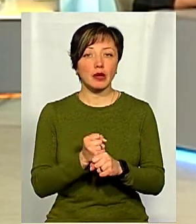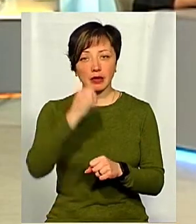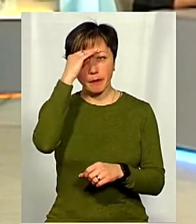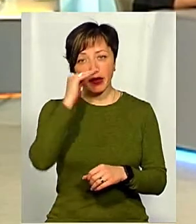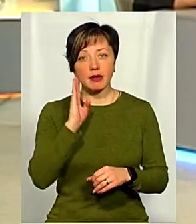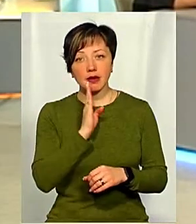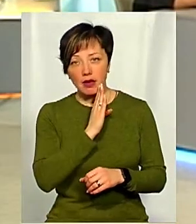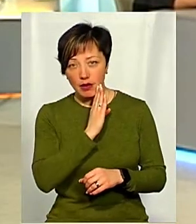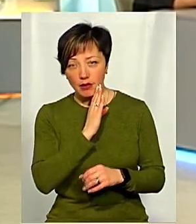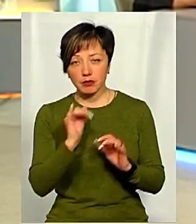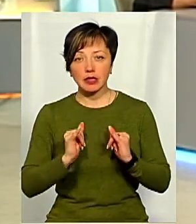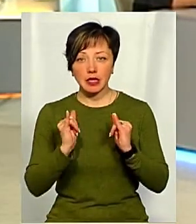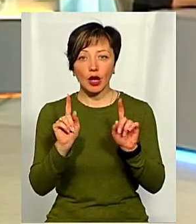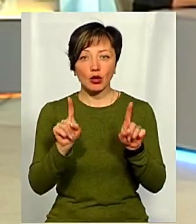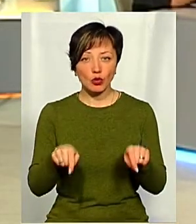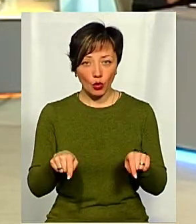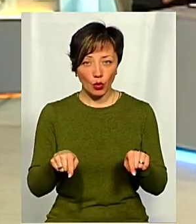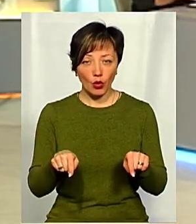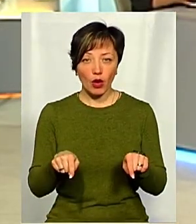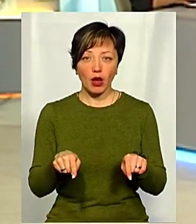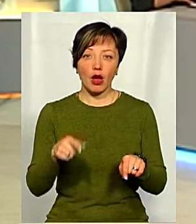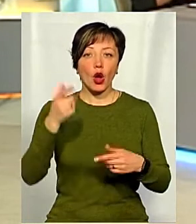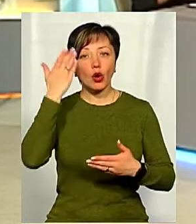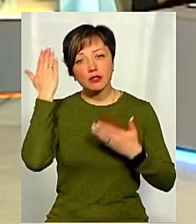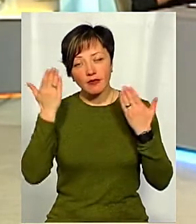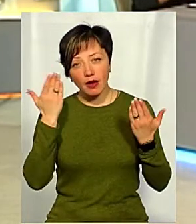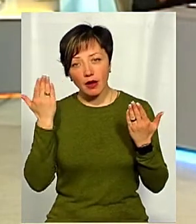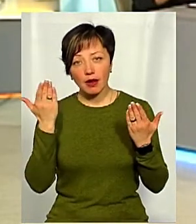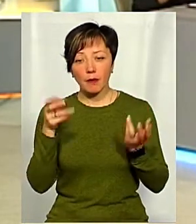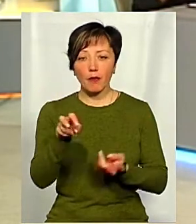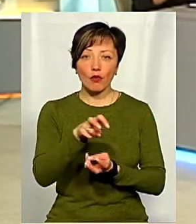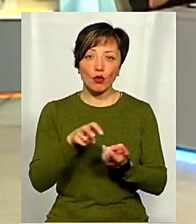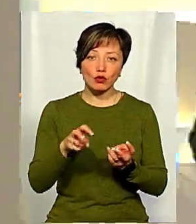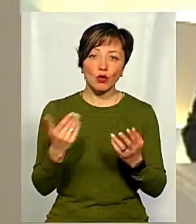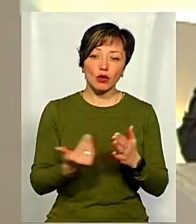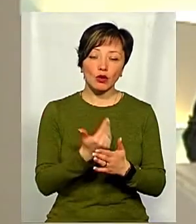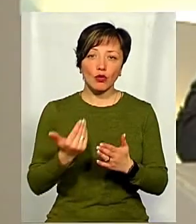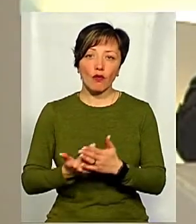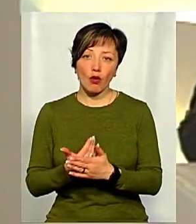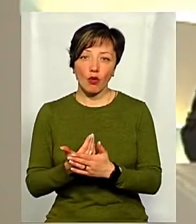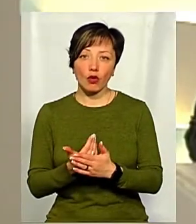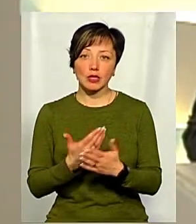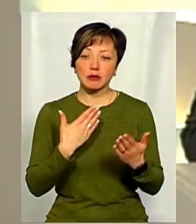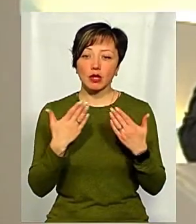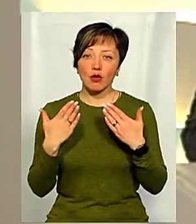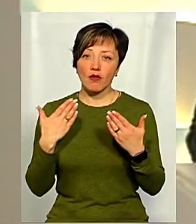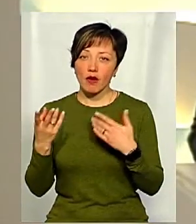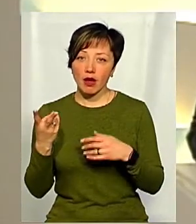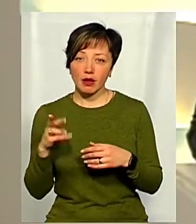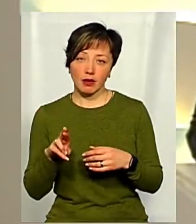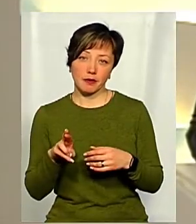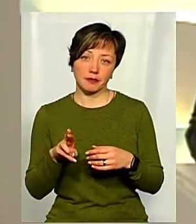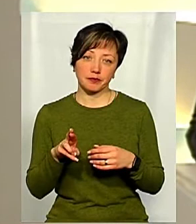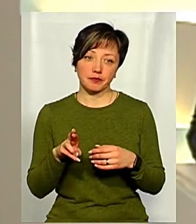батькам для того, аби розваги, якісь пошуки чогось нового, нового спілкування